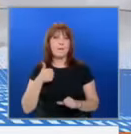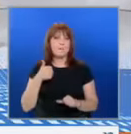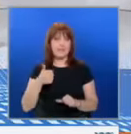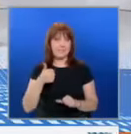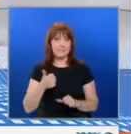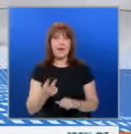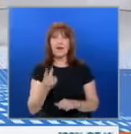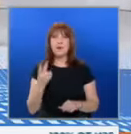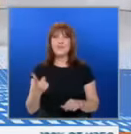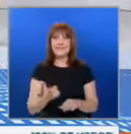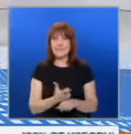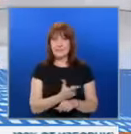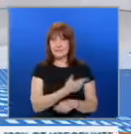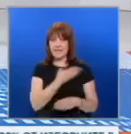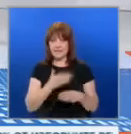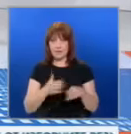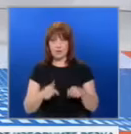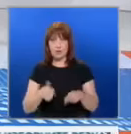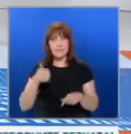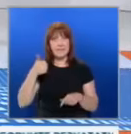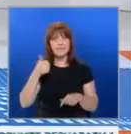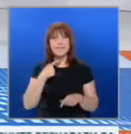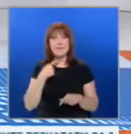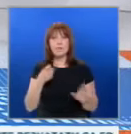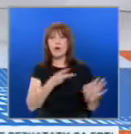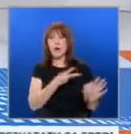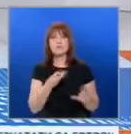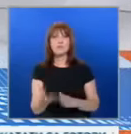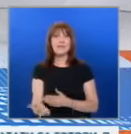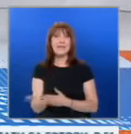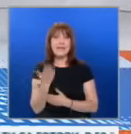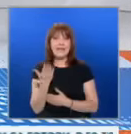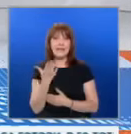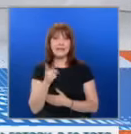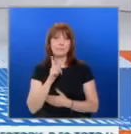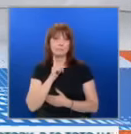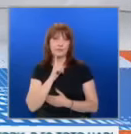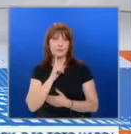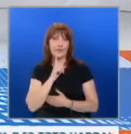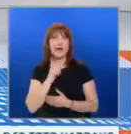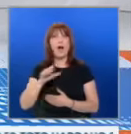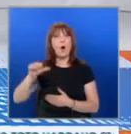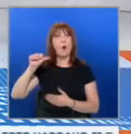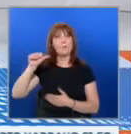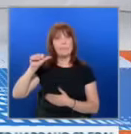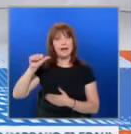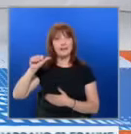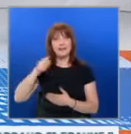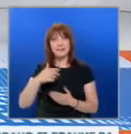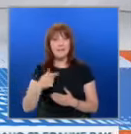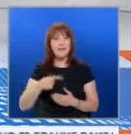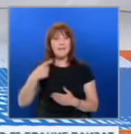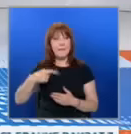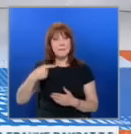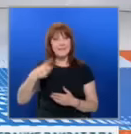2017 до днес БСП е загубила 800 000 гласа и от партията в Челната тройка днес